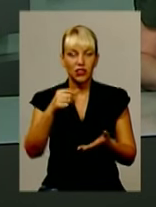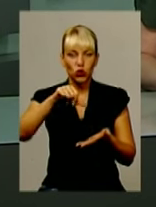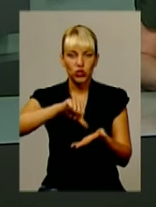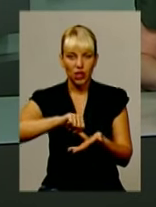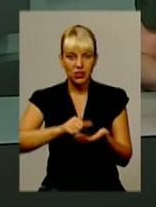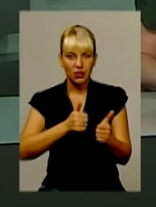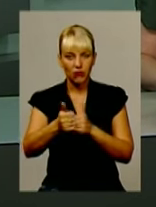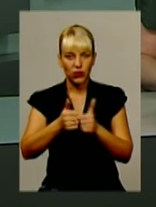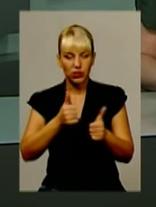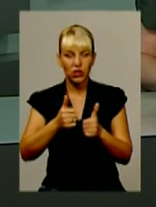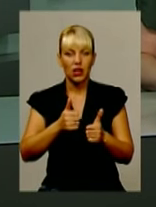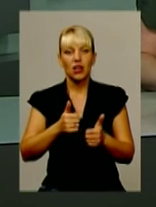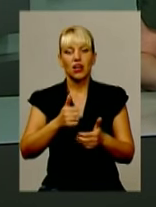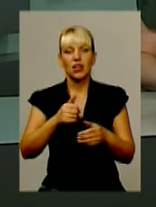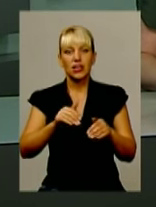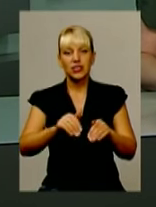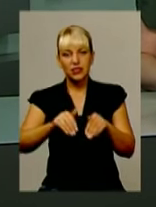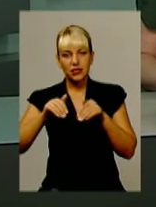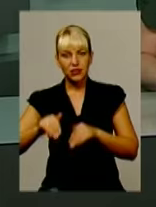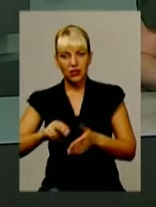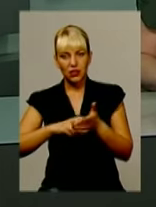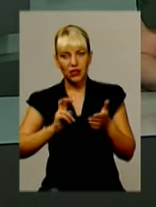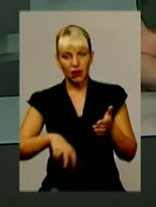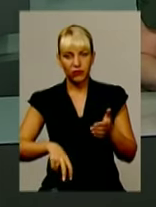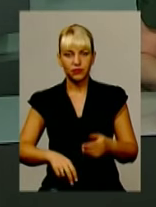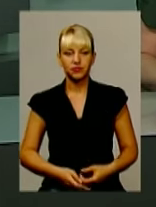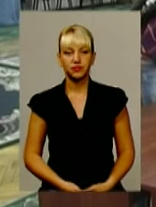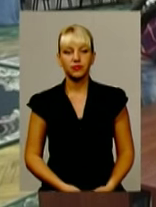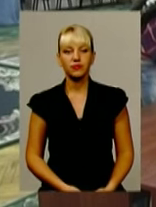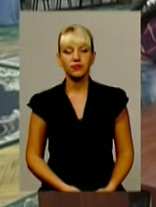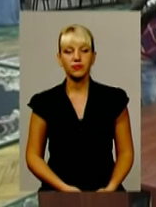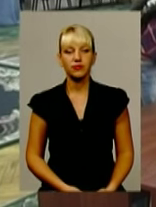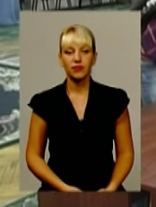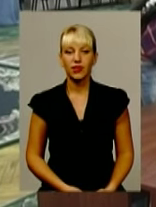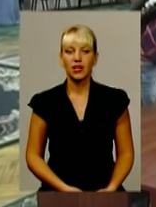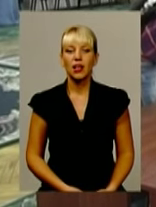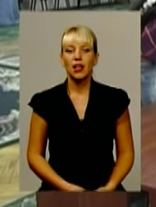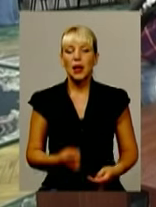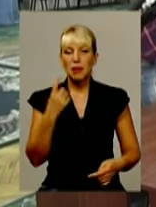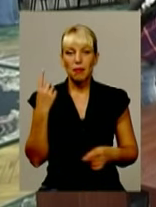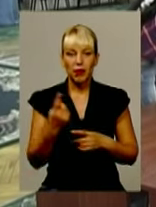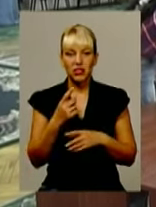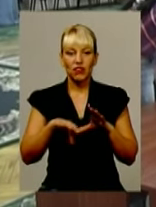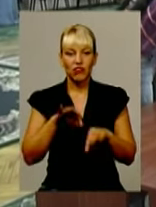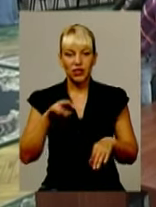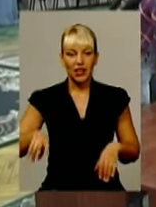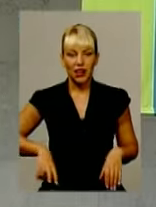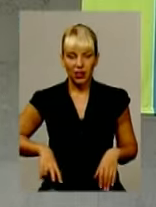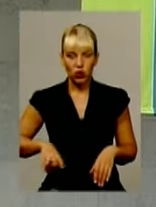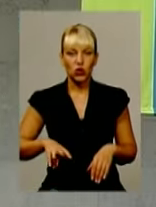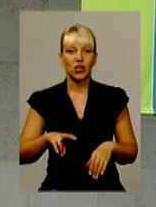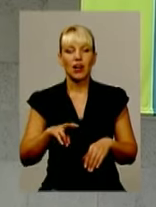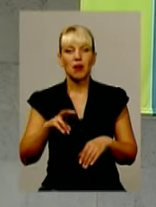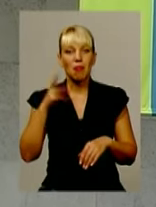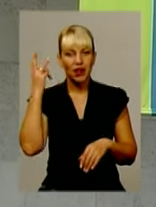гонки Олег Лазур зняв свою кандидатуру до початку виборів. Це перші вибори ректора Хмельницького університету